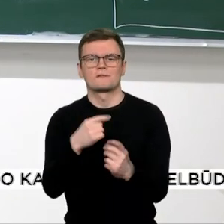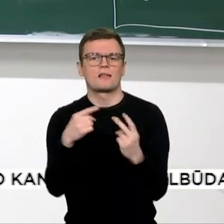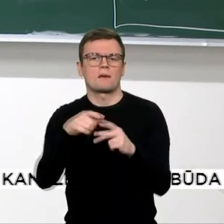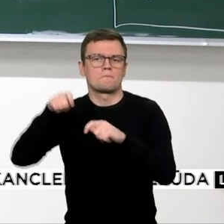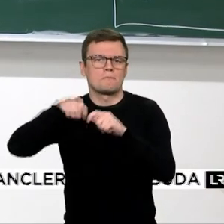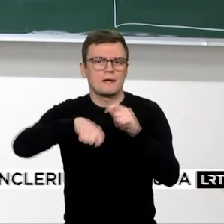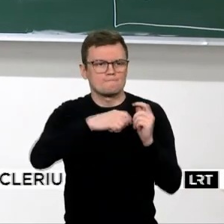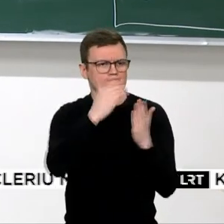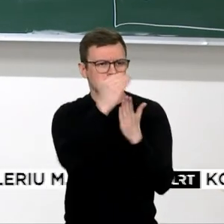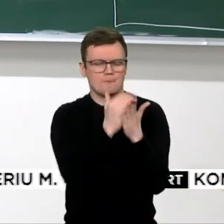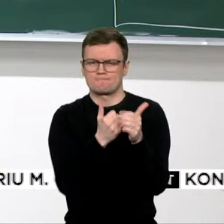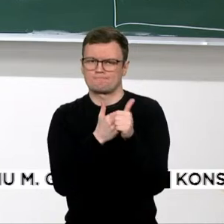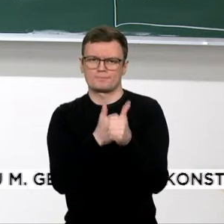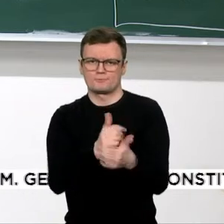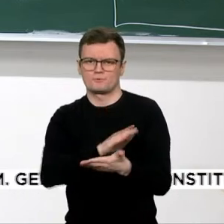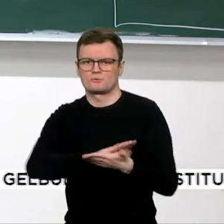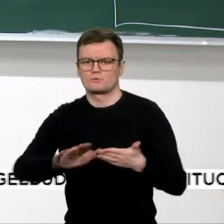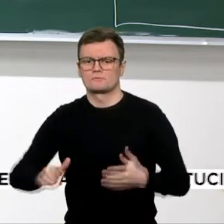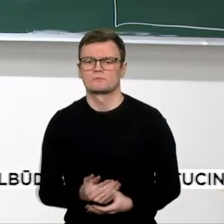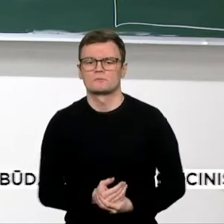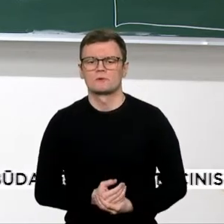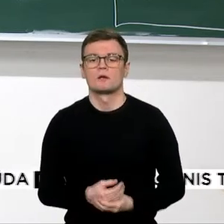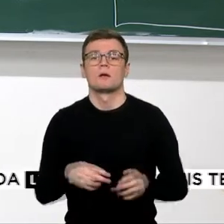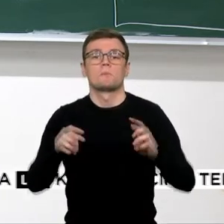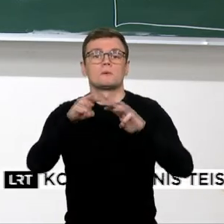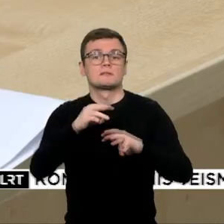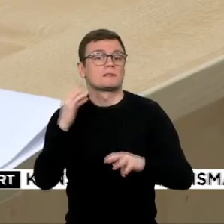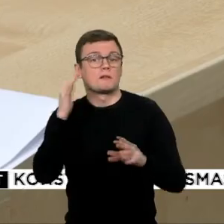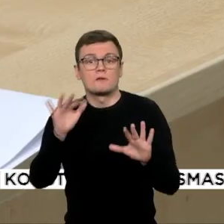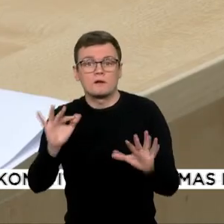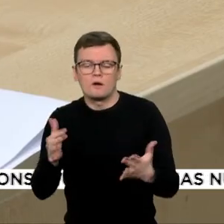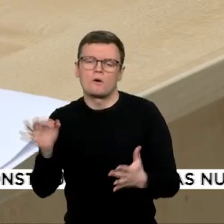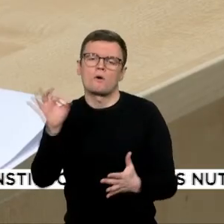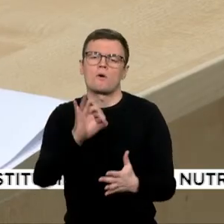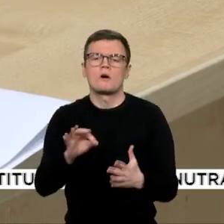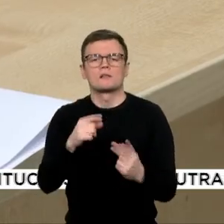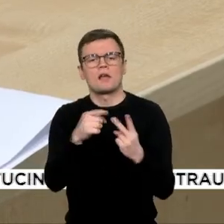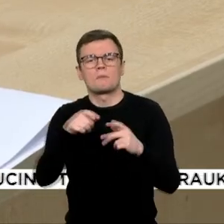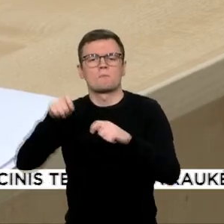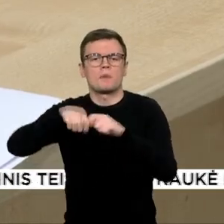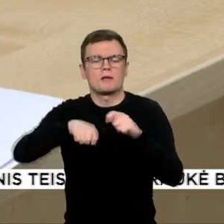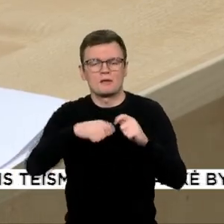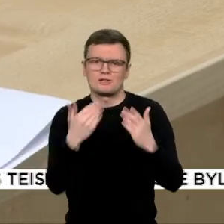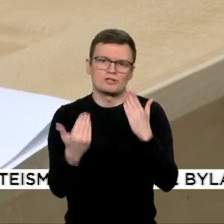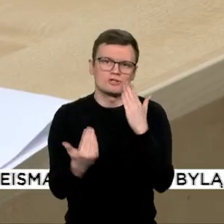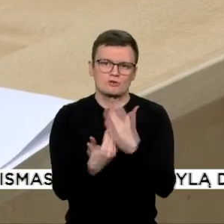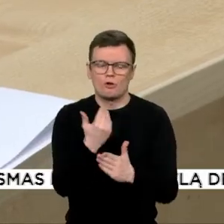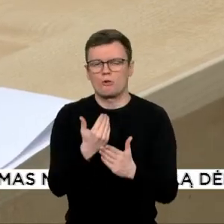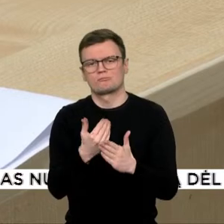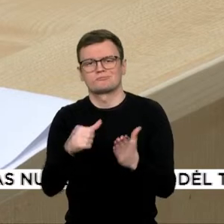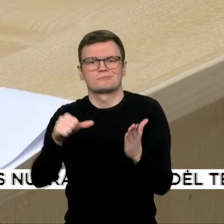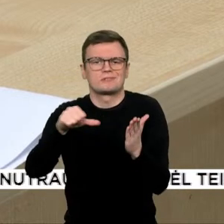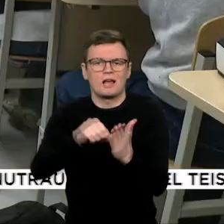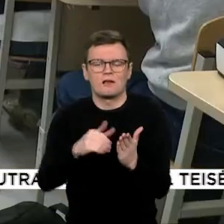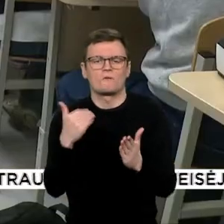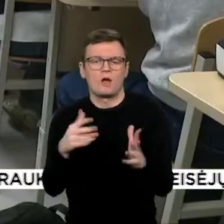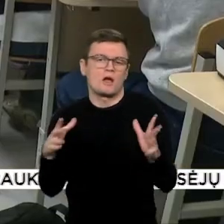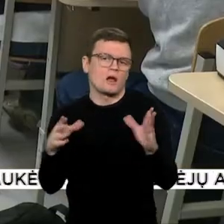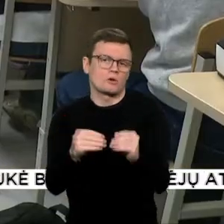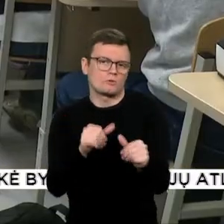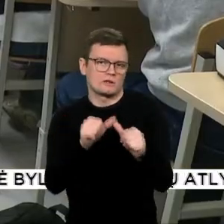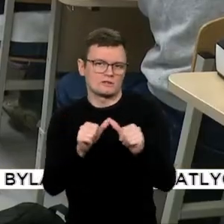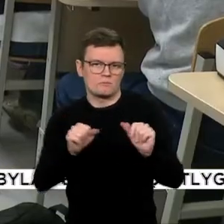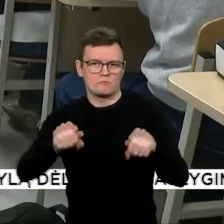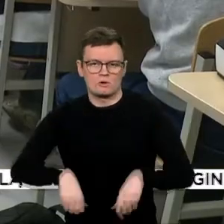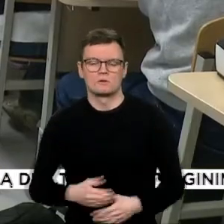Ministerijas varstori siūlymus dėl tarpinio patikrinimo perlaikimo tvarkos. Tarp siūlymų jį perlaikyti kartu laikant brandos egzaminą. Tai